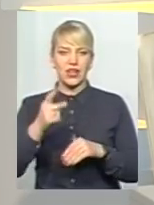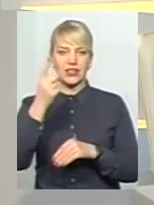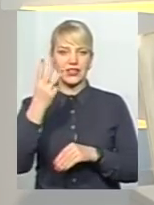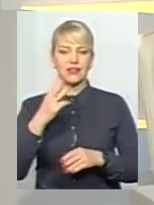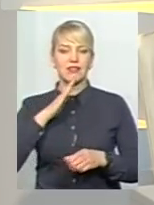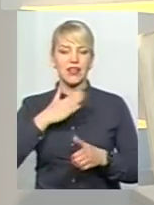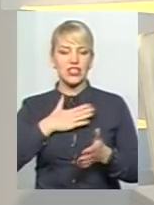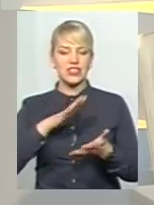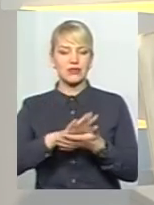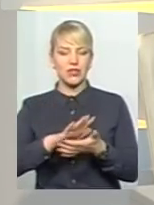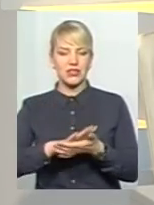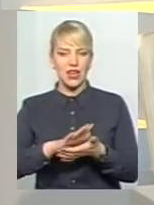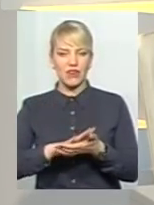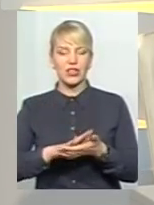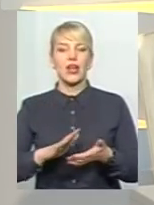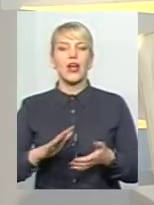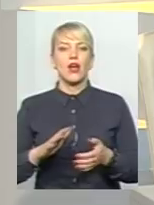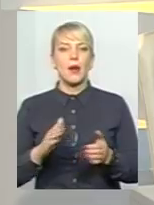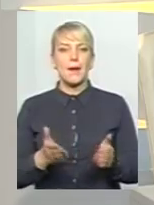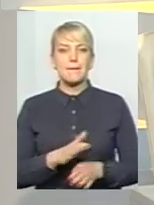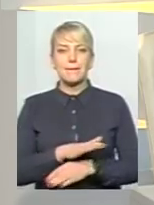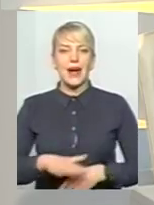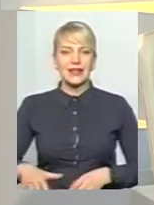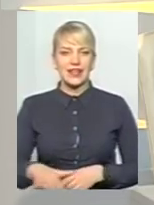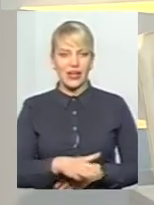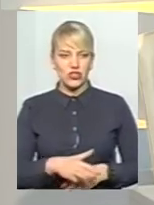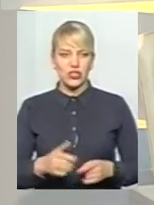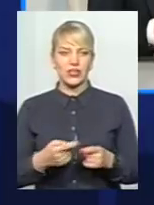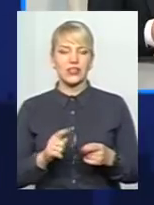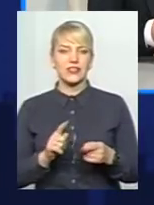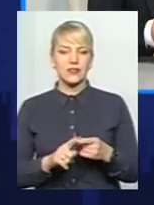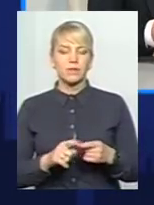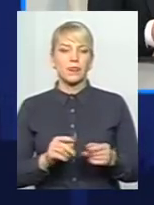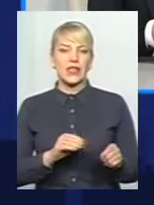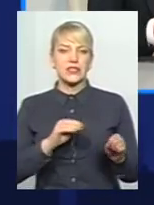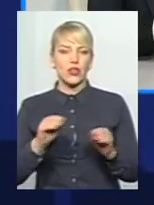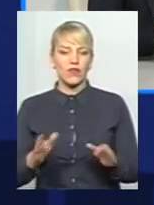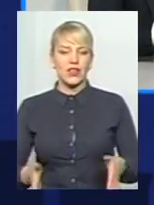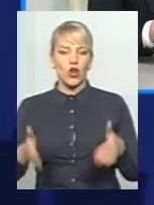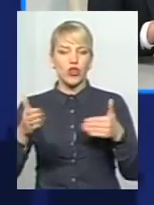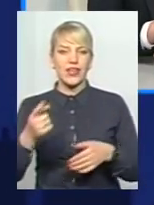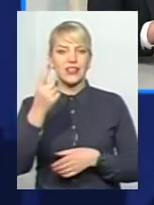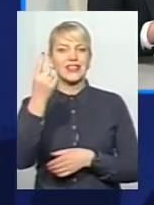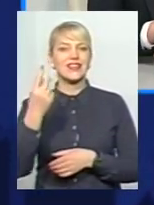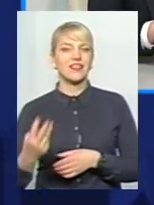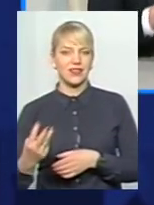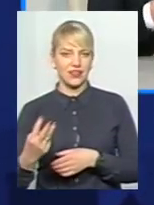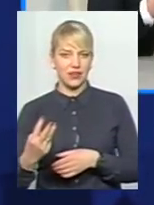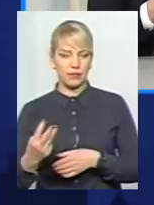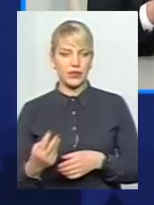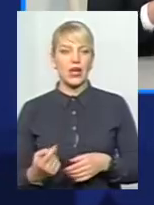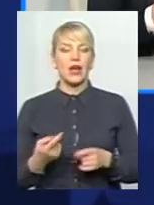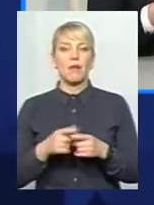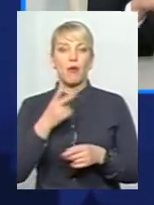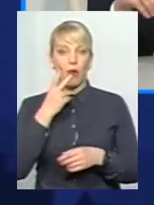майданчиків контейнери для збору під пляшки. Це такі січі ці контейнери, наші хмельничани бачили. Це десь тільки третина сміттєвих майданчиків. Ми